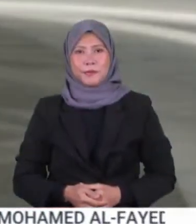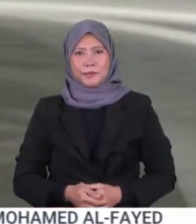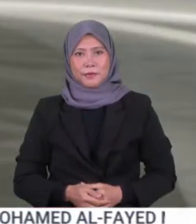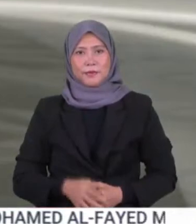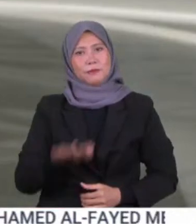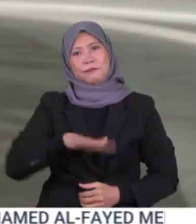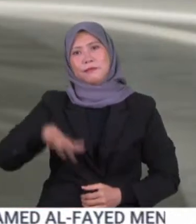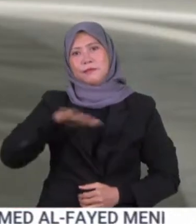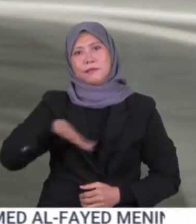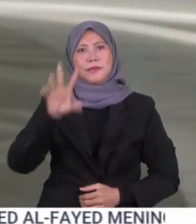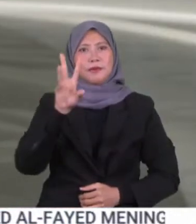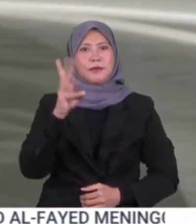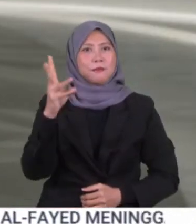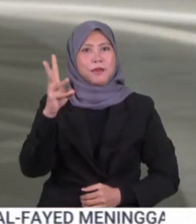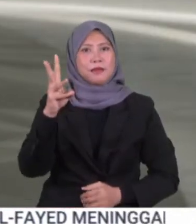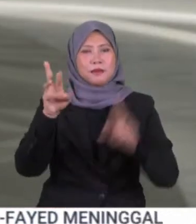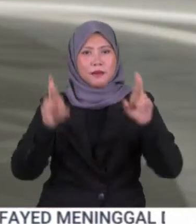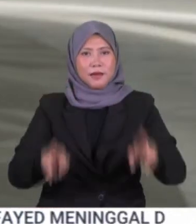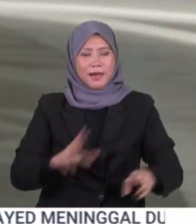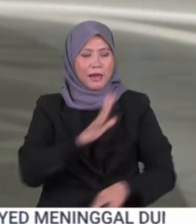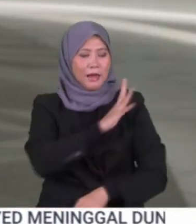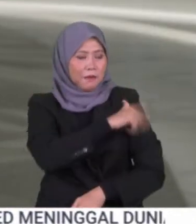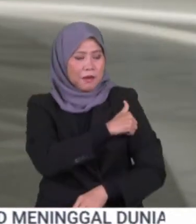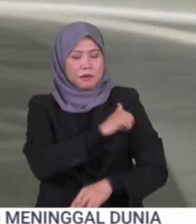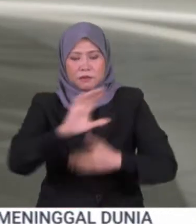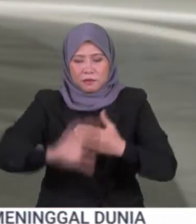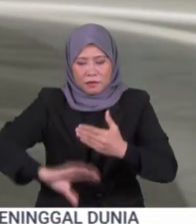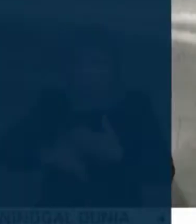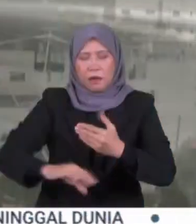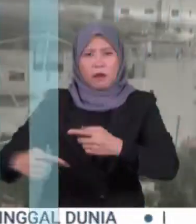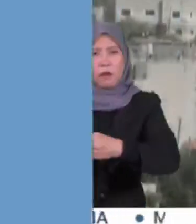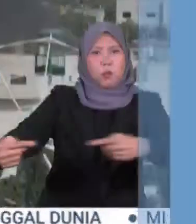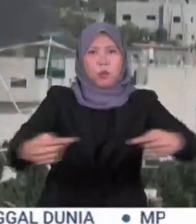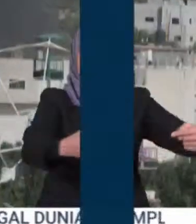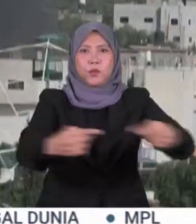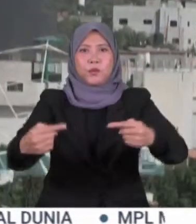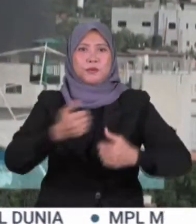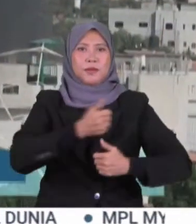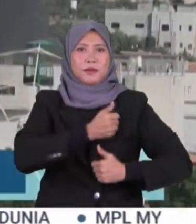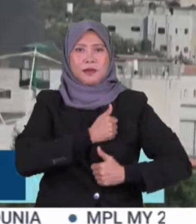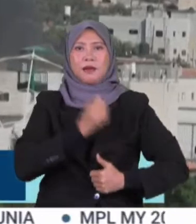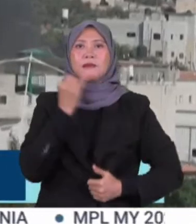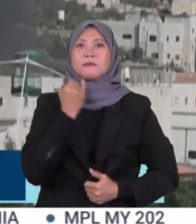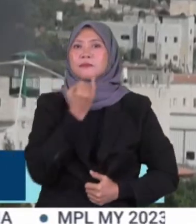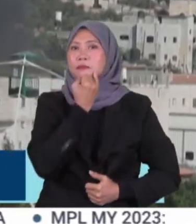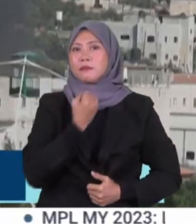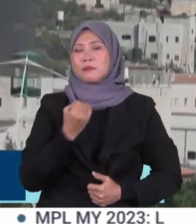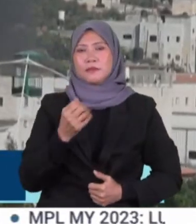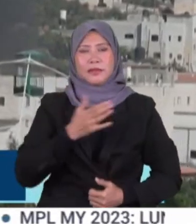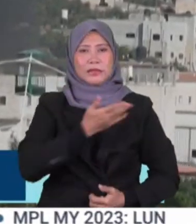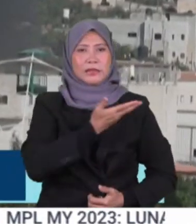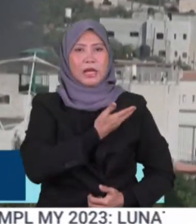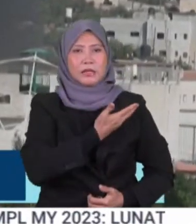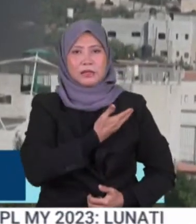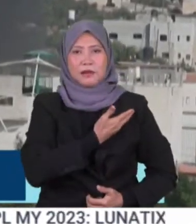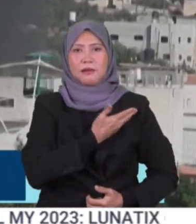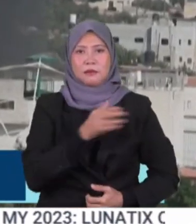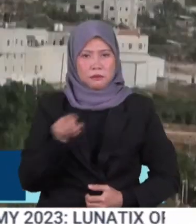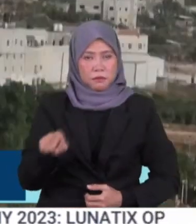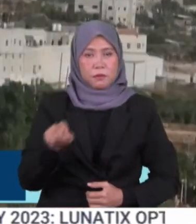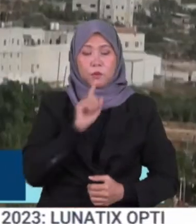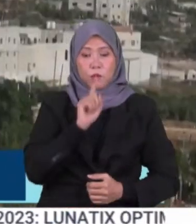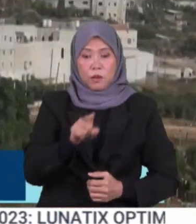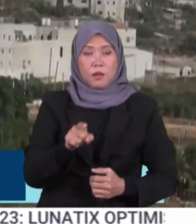Sekurang-kurangnya 16 rakyat Palestine cedera dalam pertempuran dengan tentera Israel di semenanjung Gaza dan Tebing Barat